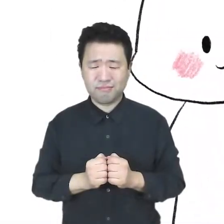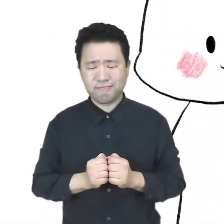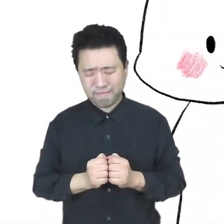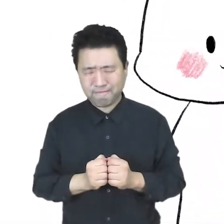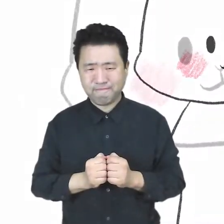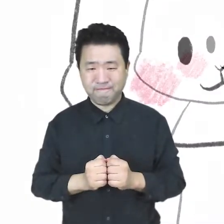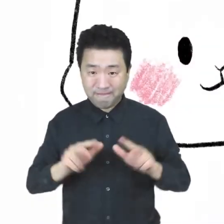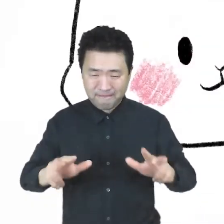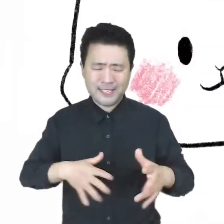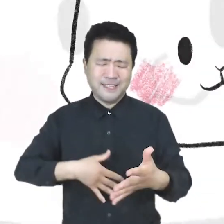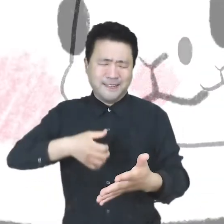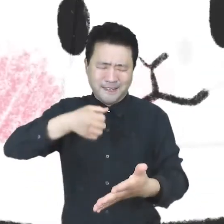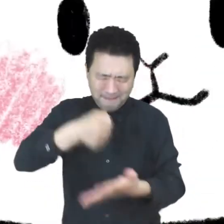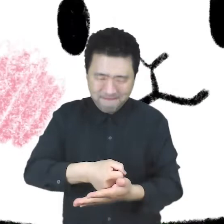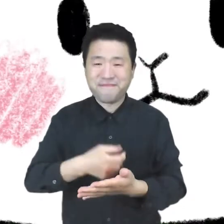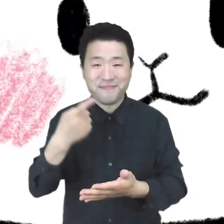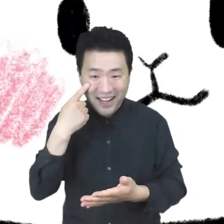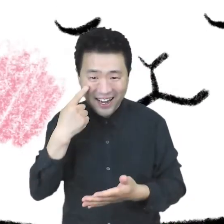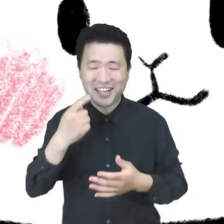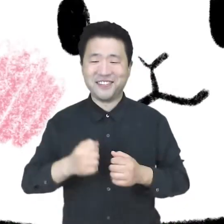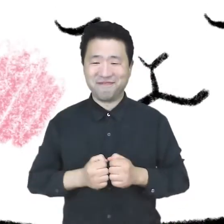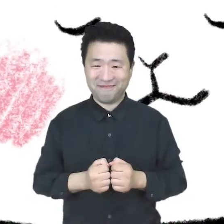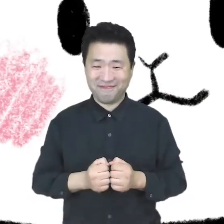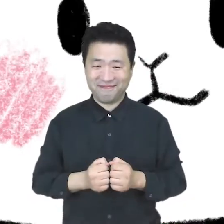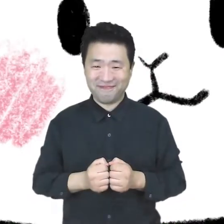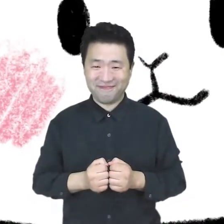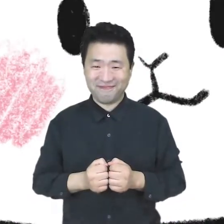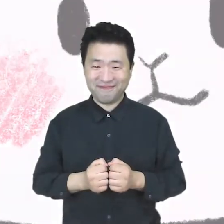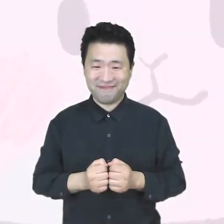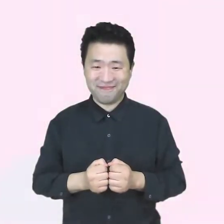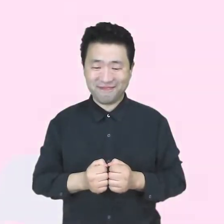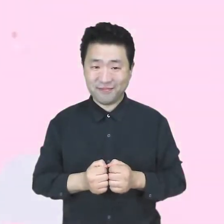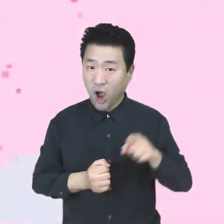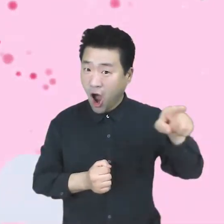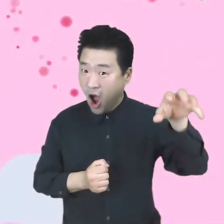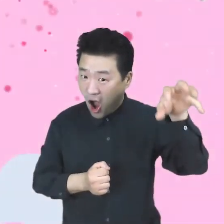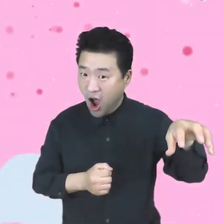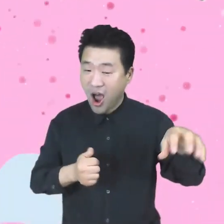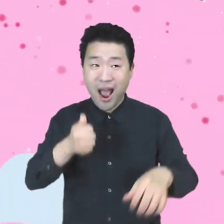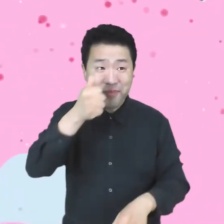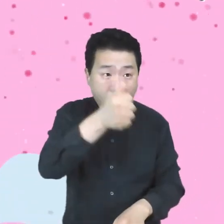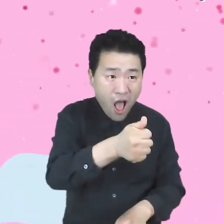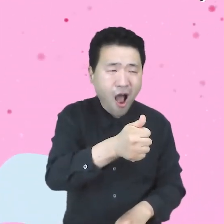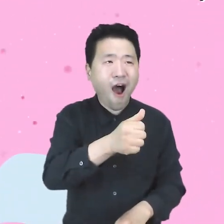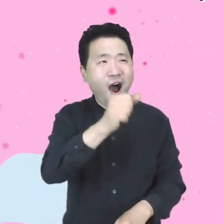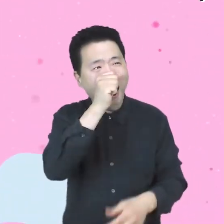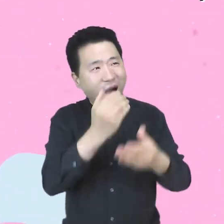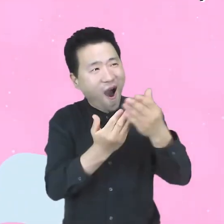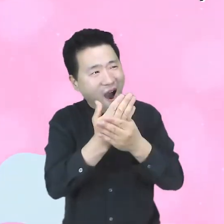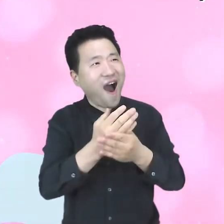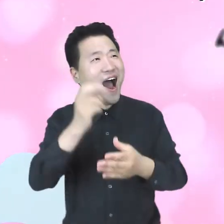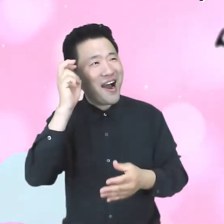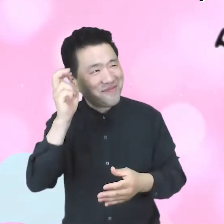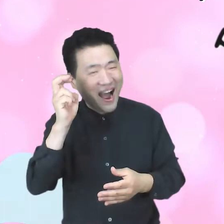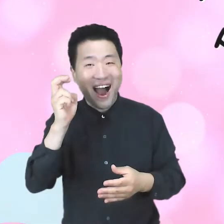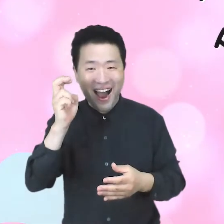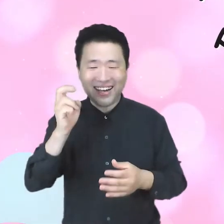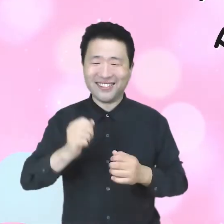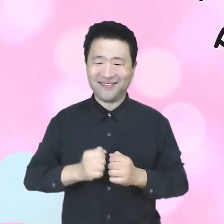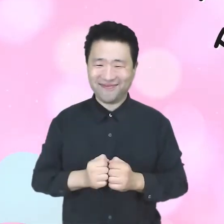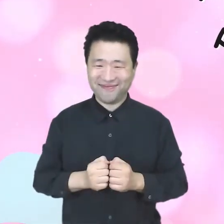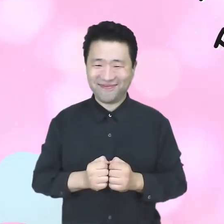그래서 용기를 내보기로 했어. 그래서 거기에 가면 좋은 일이 생길 것